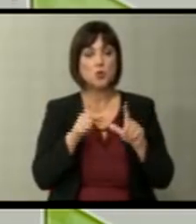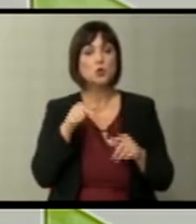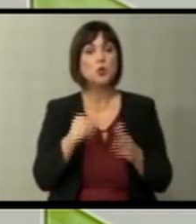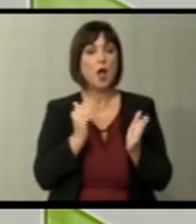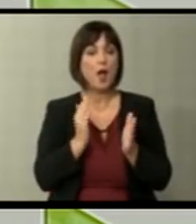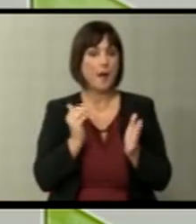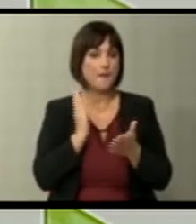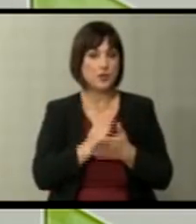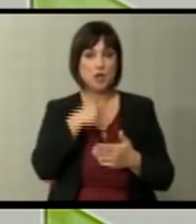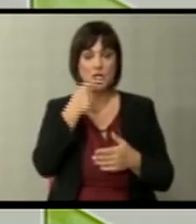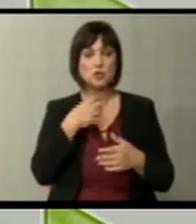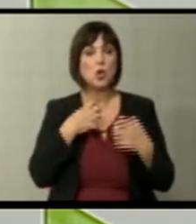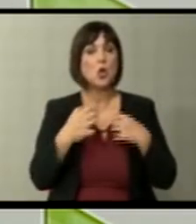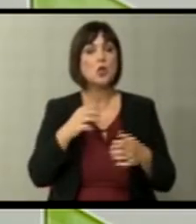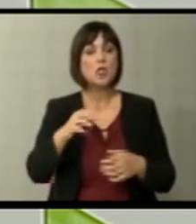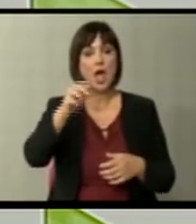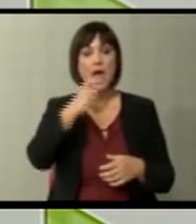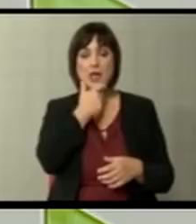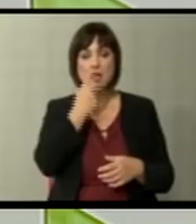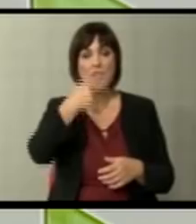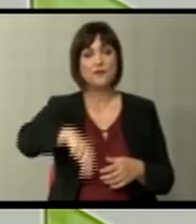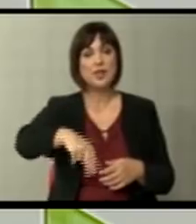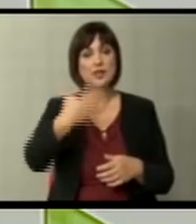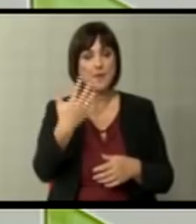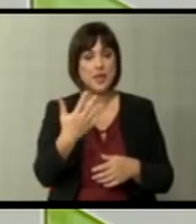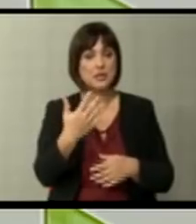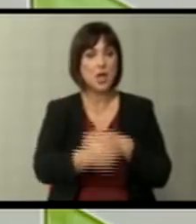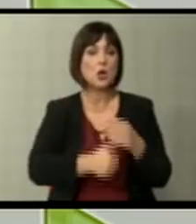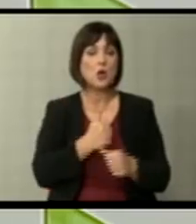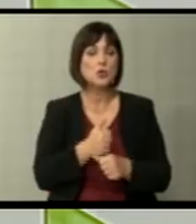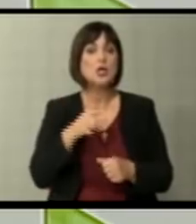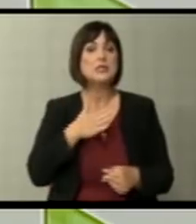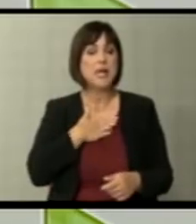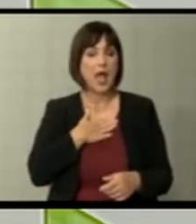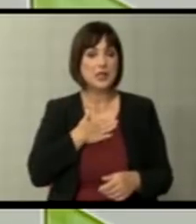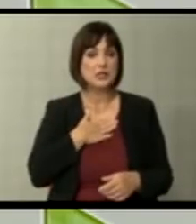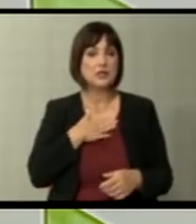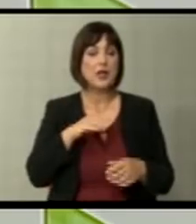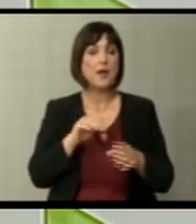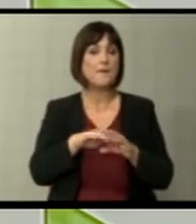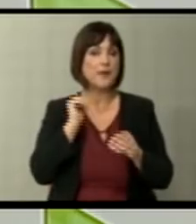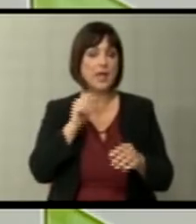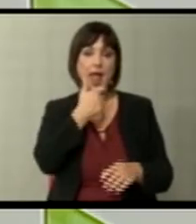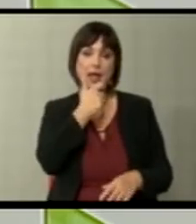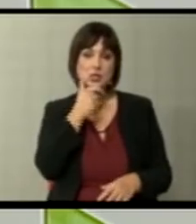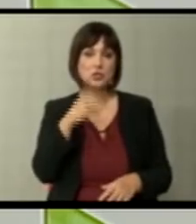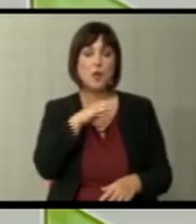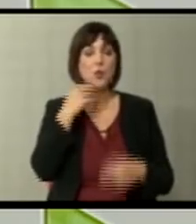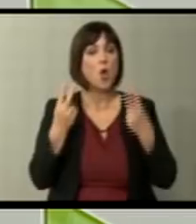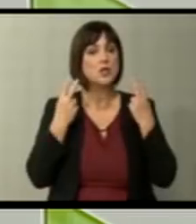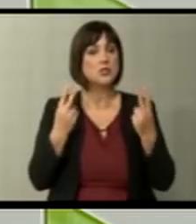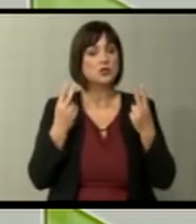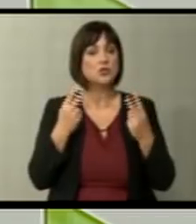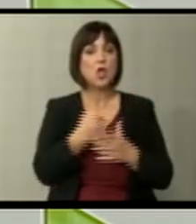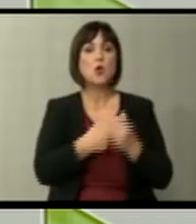Тука беше спомената ологата и на Обединиетото кралство во 2005-та, меѓутоа за нас излезот, например, на Велика Британија е многу значен,